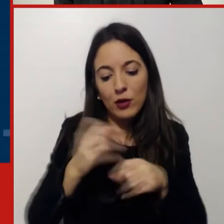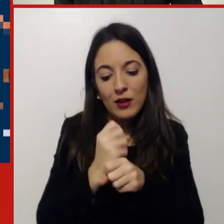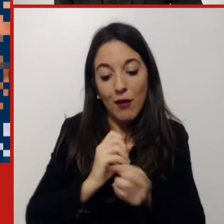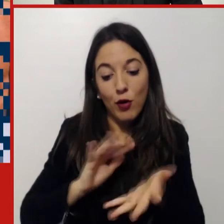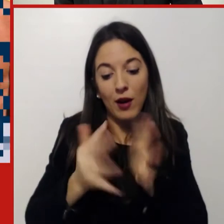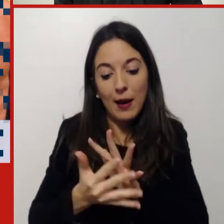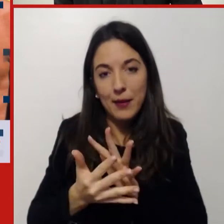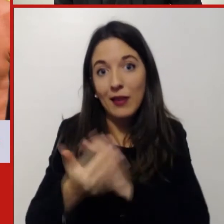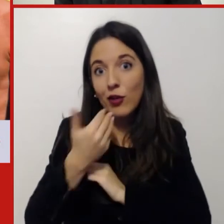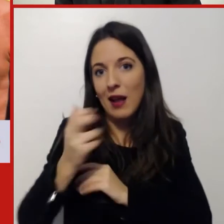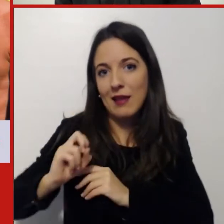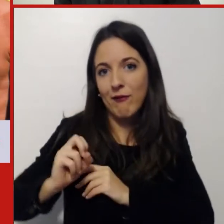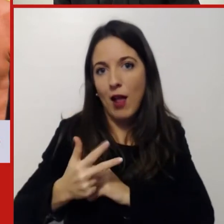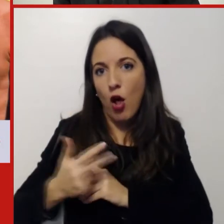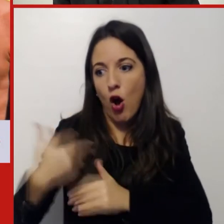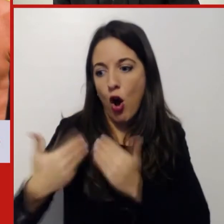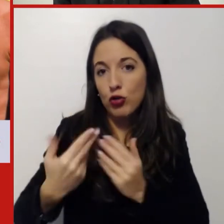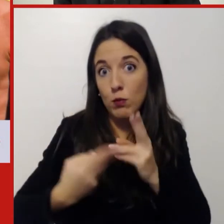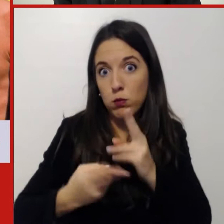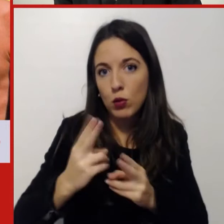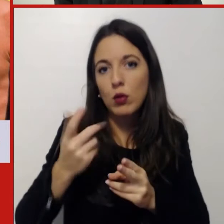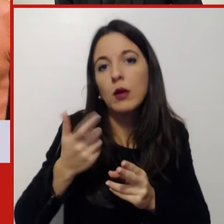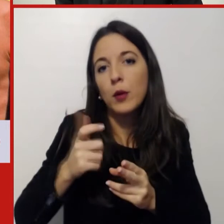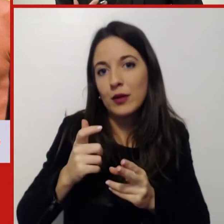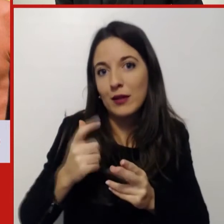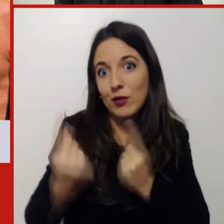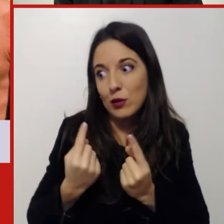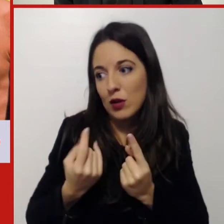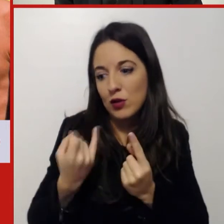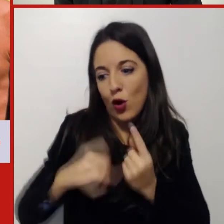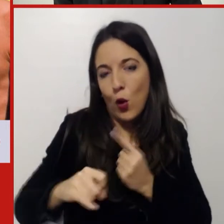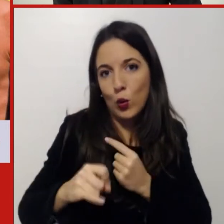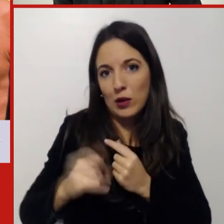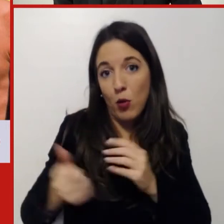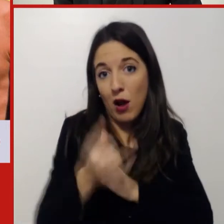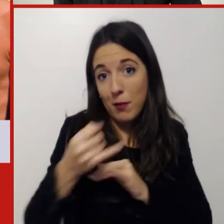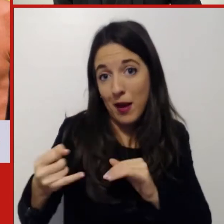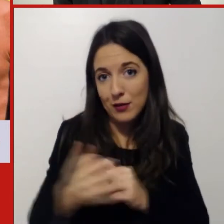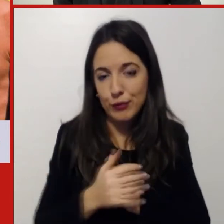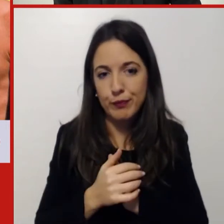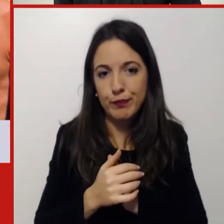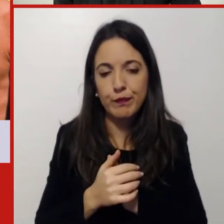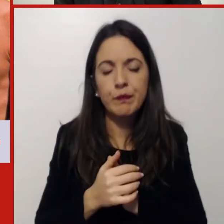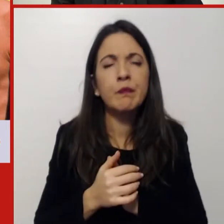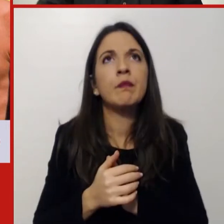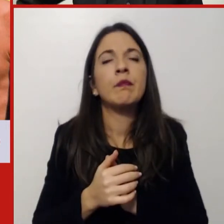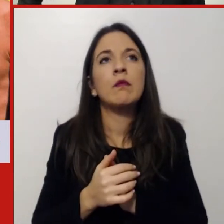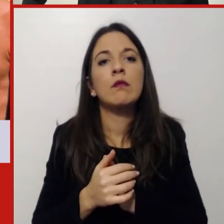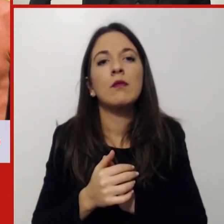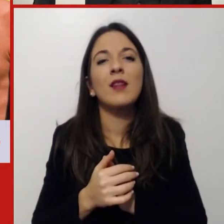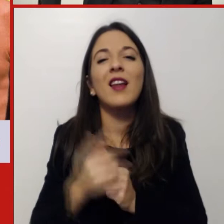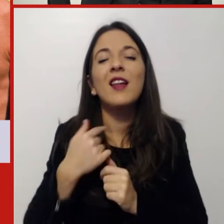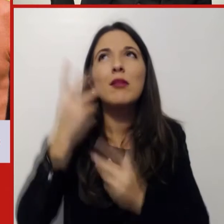mezzo. Quando io rifletto su quello che è successo mi torna alla memoria questo film